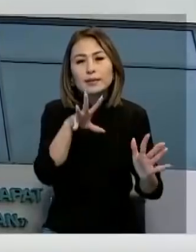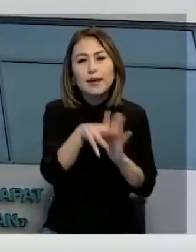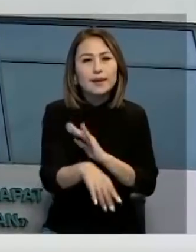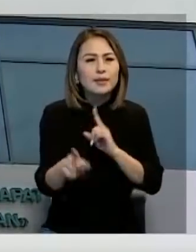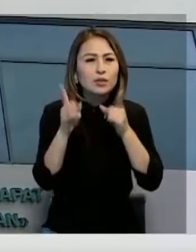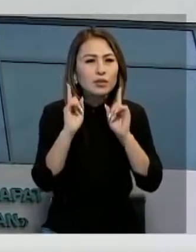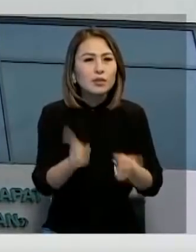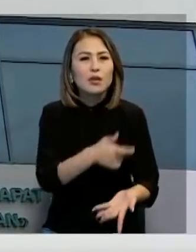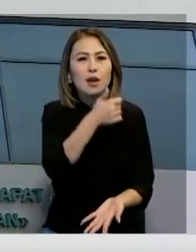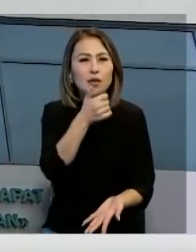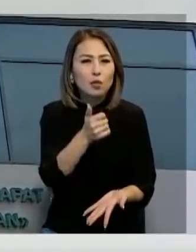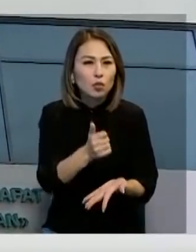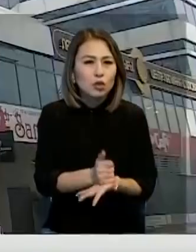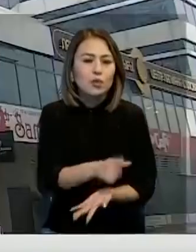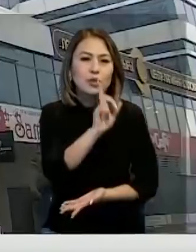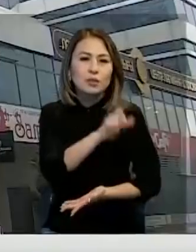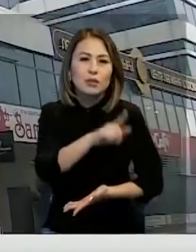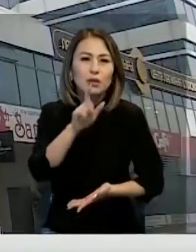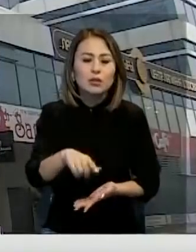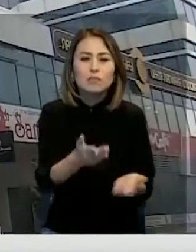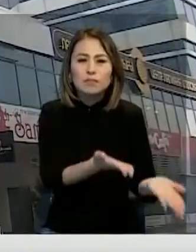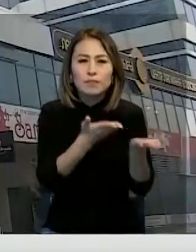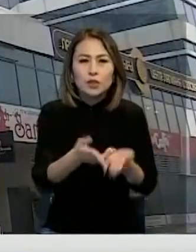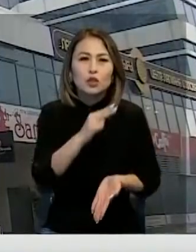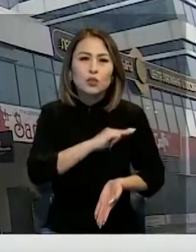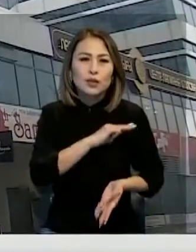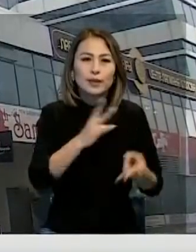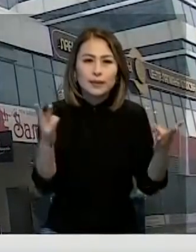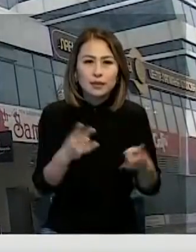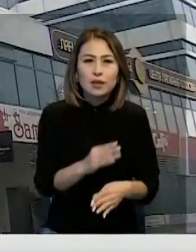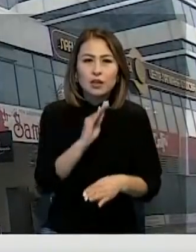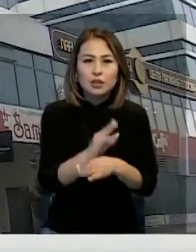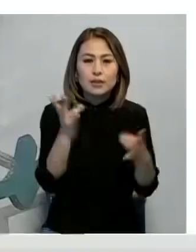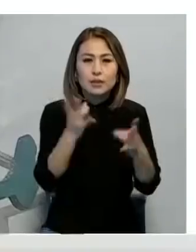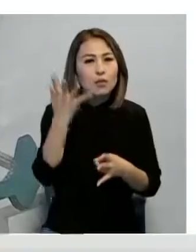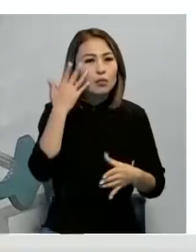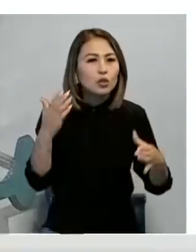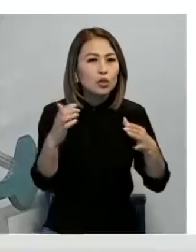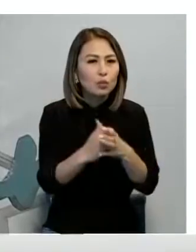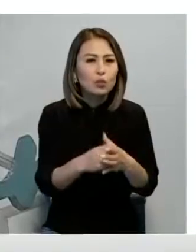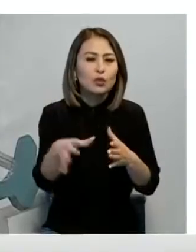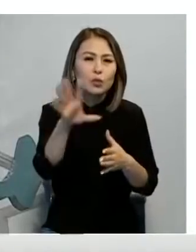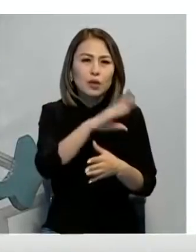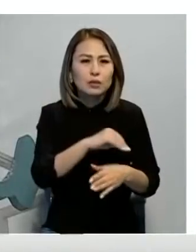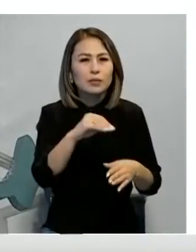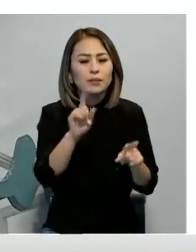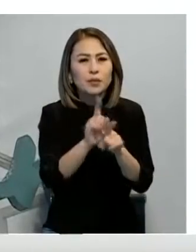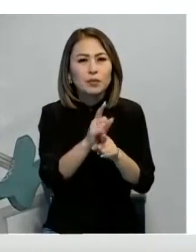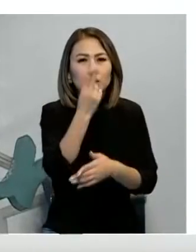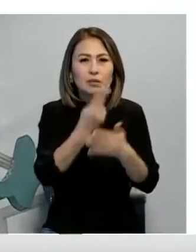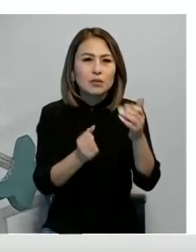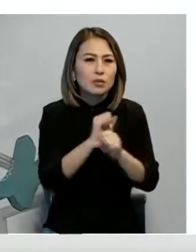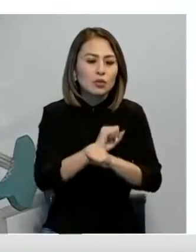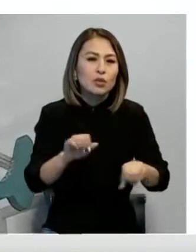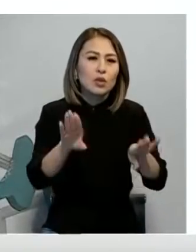Партия қатарына нағыз іскер әрі көш башы азаматтарды тарту керектеді. Қажет кезде партия мүшелері бұғып қалды дегенді